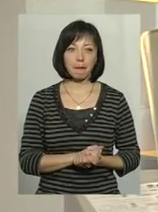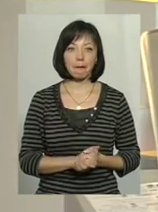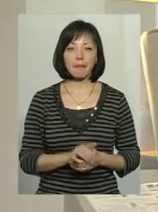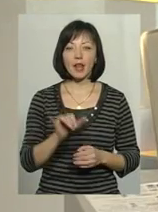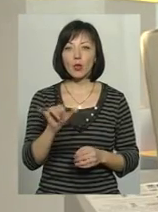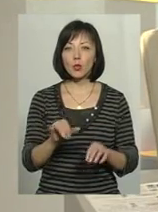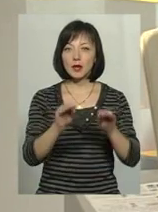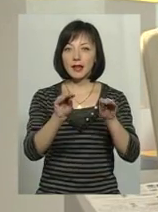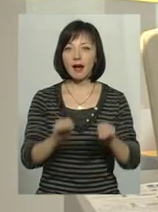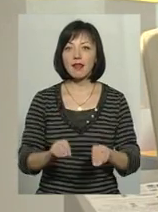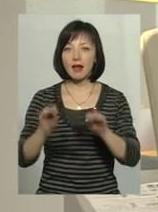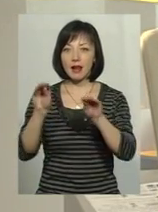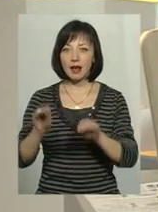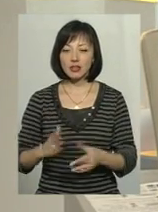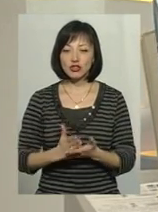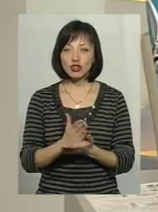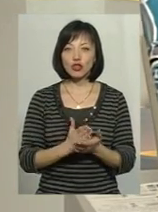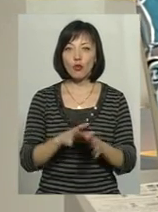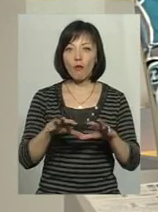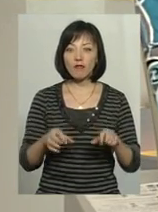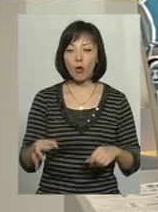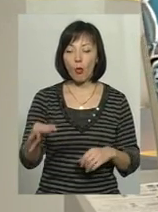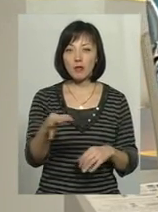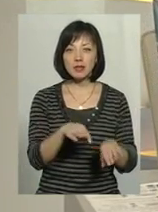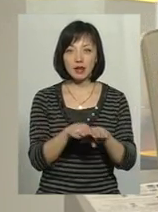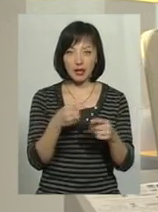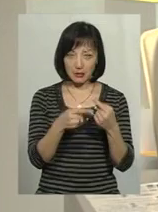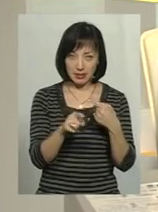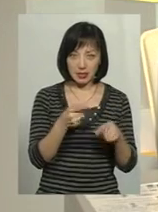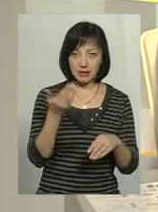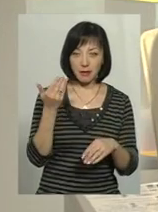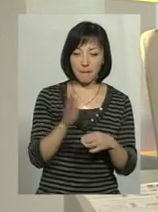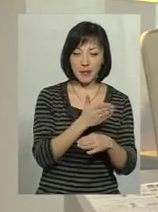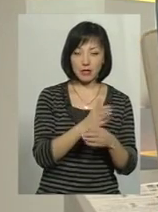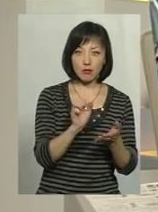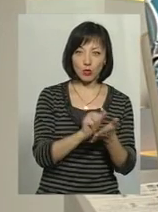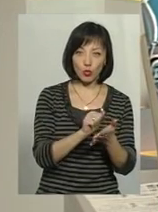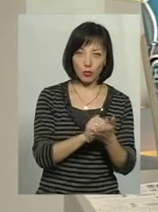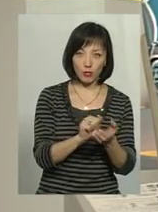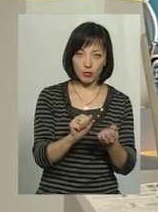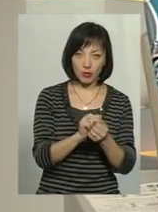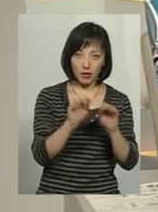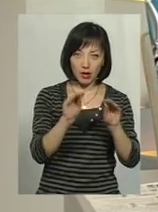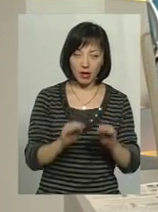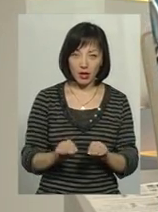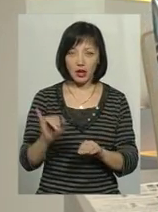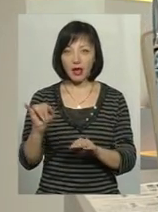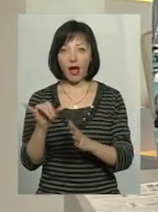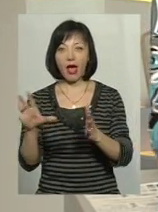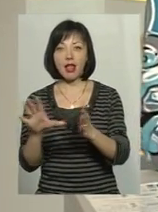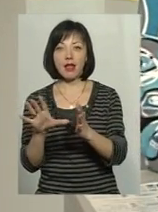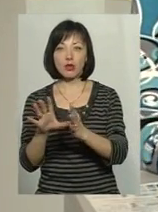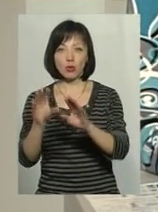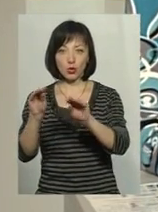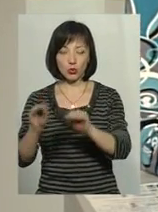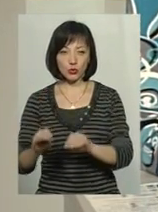чиновників обласного рівня, наскільки там реалююча різниця між паперовою декларацією і декларацією вже